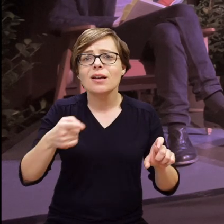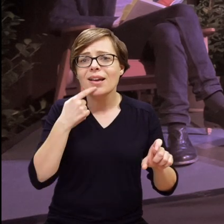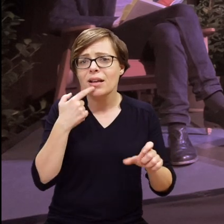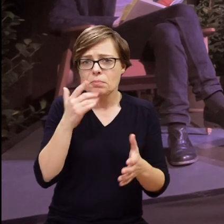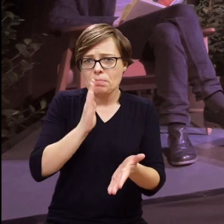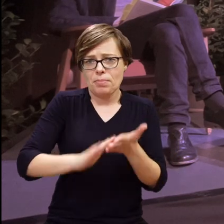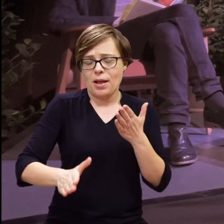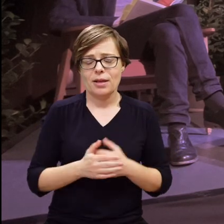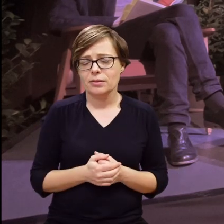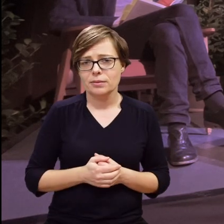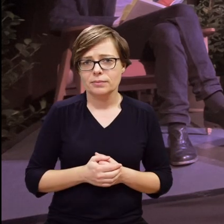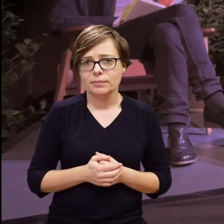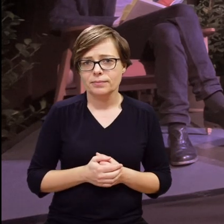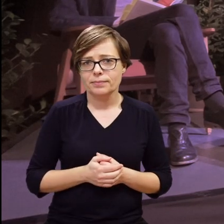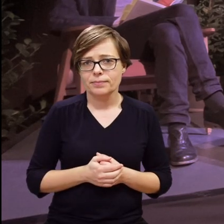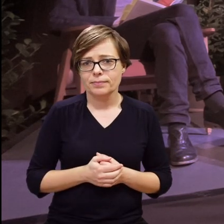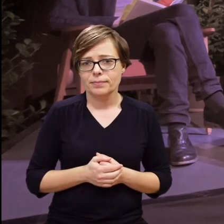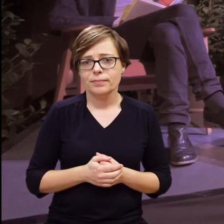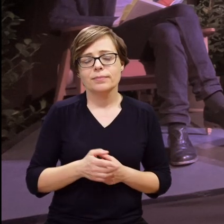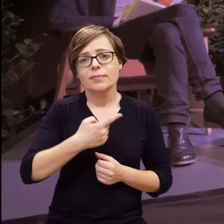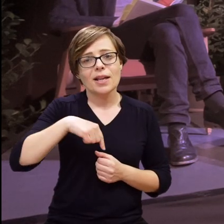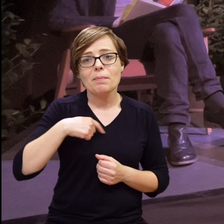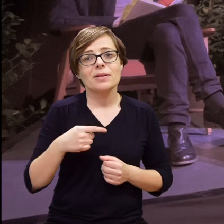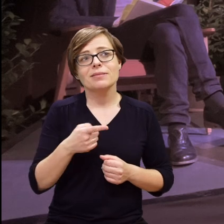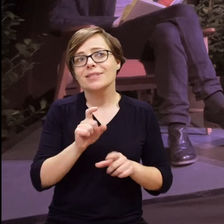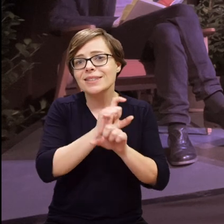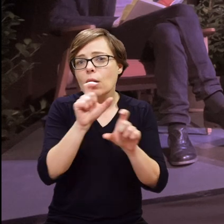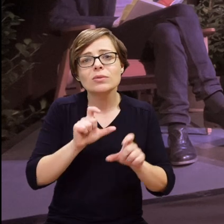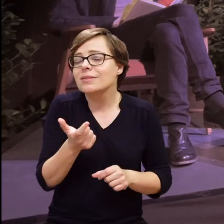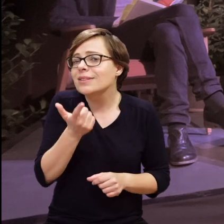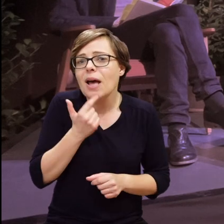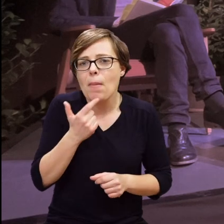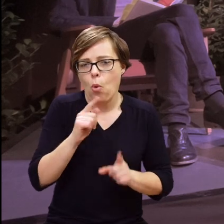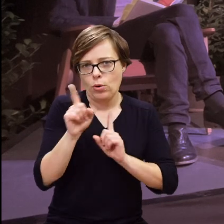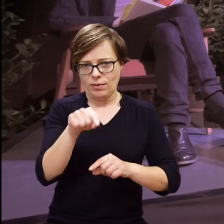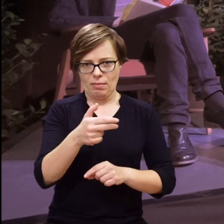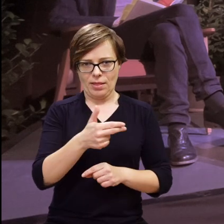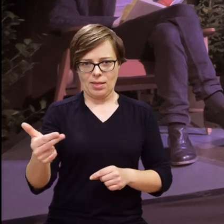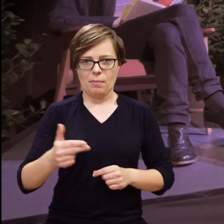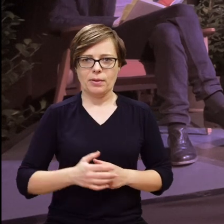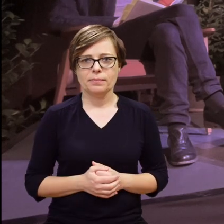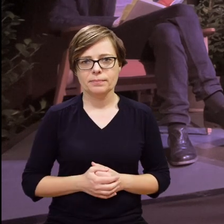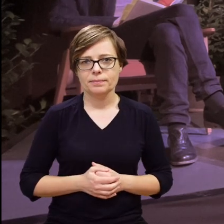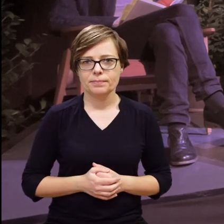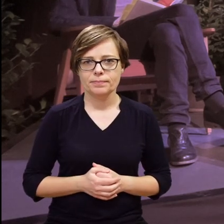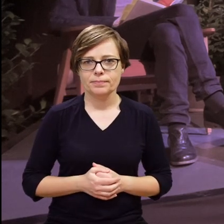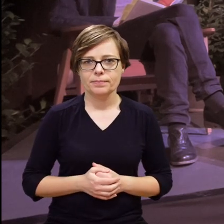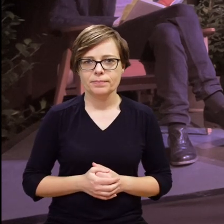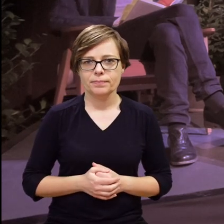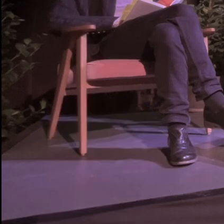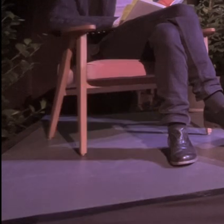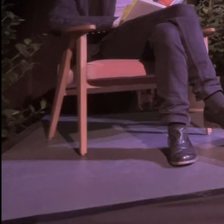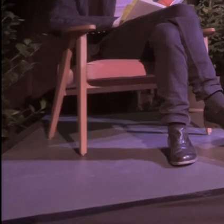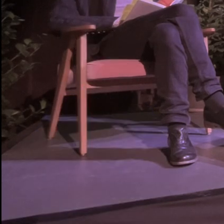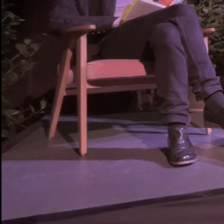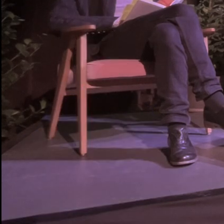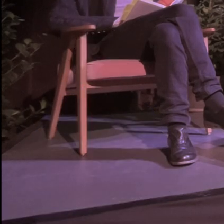są po prostu bezjęzyczne i to jest coś, na co czasami myślę, że my wciąż o tym za mało po prostu rozmawiamy.